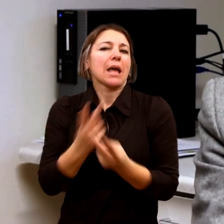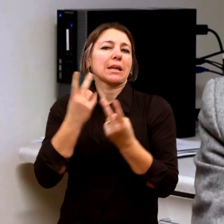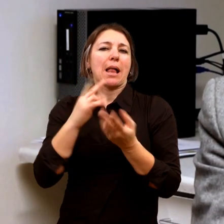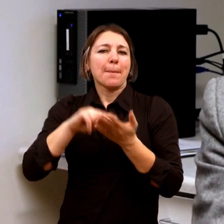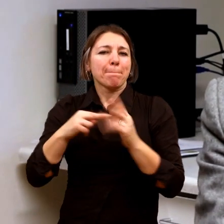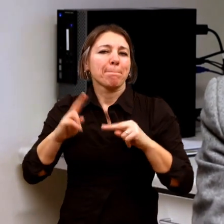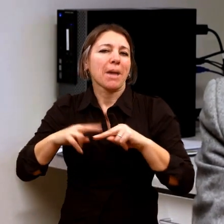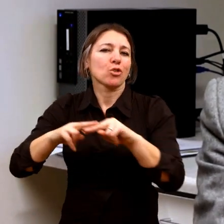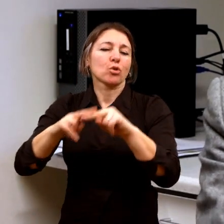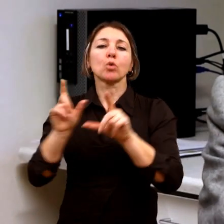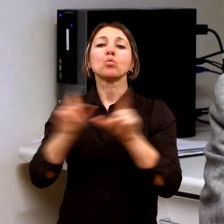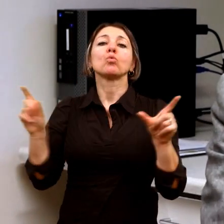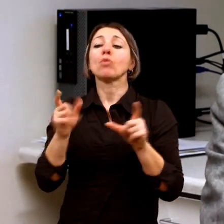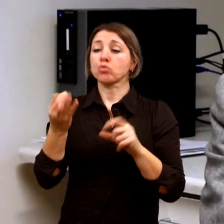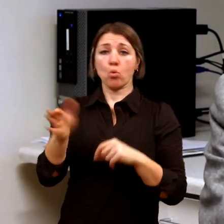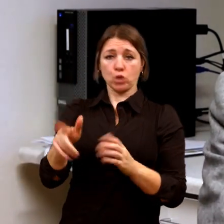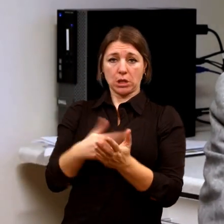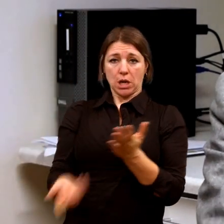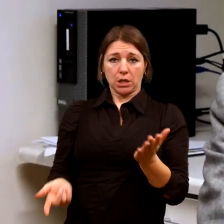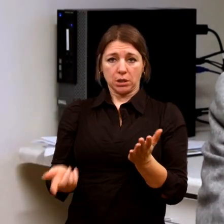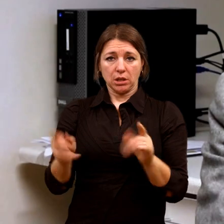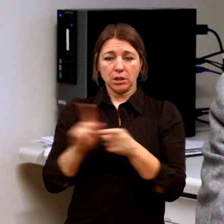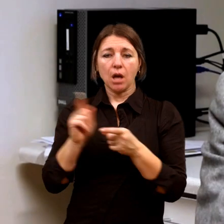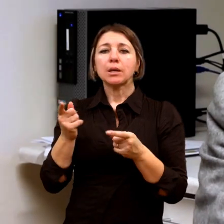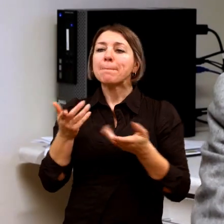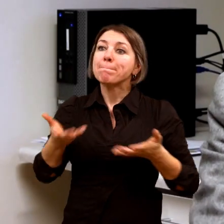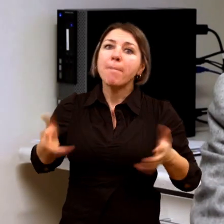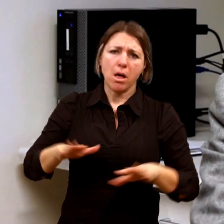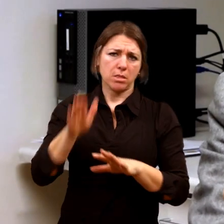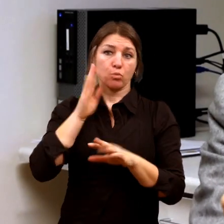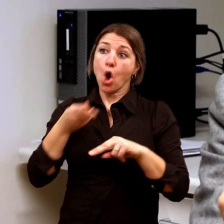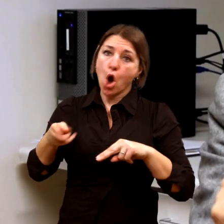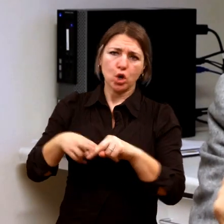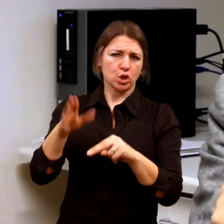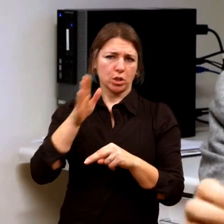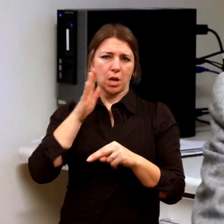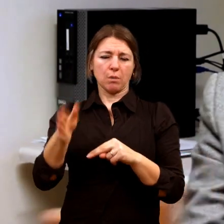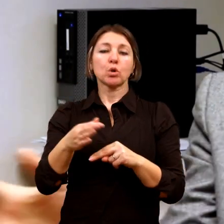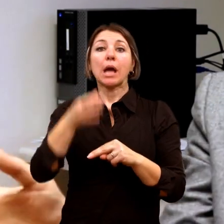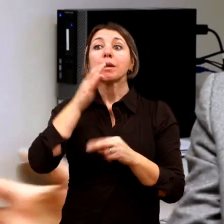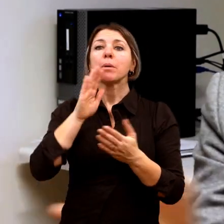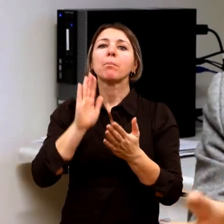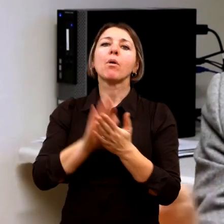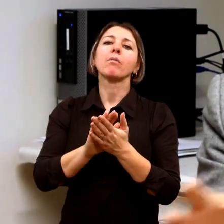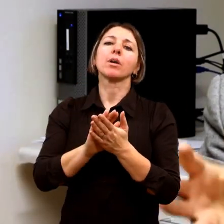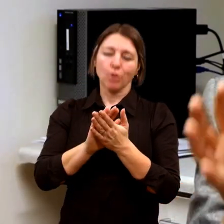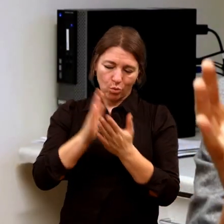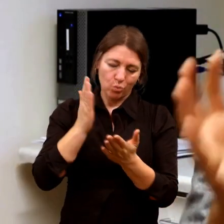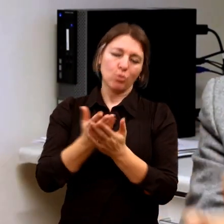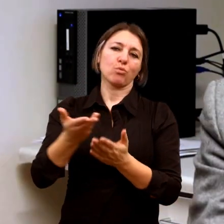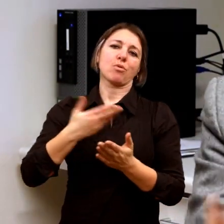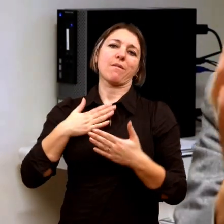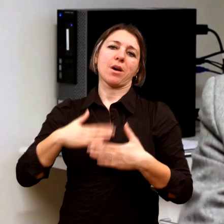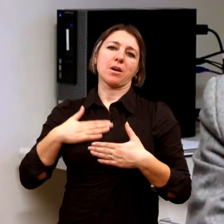neohrozí rozvoj toho dítěte. A když to prospěje, když jsme se trefili v něčem, musíme víc těch opatření.